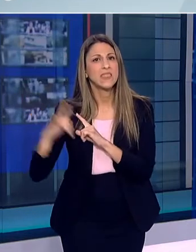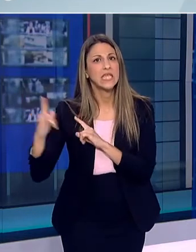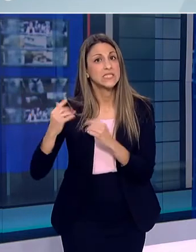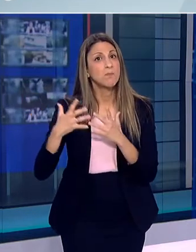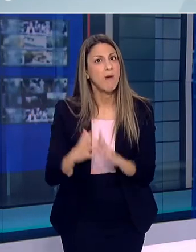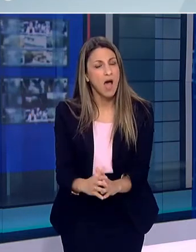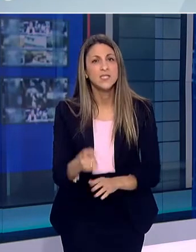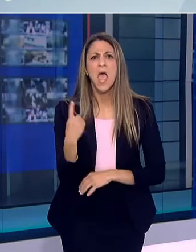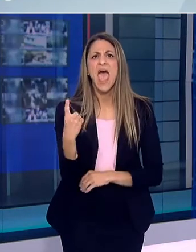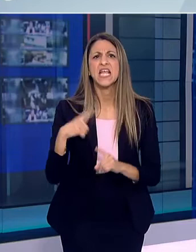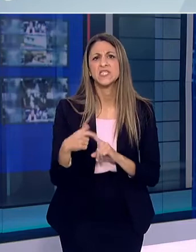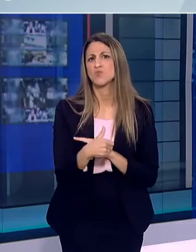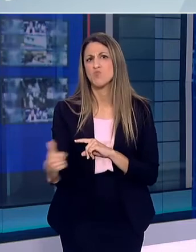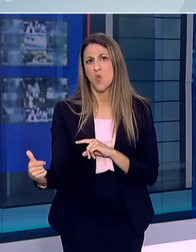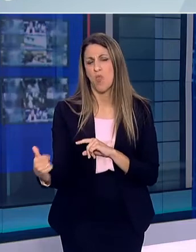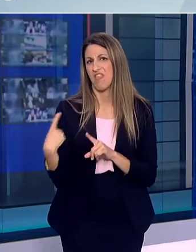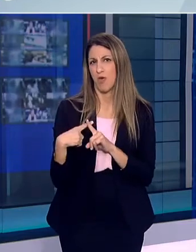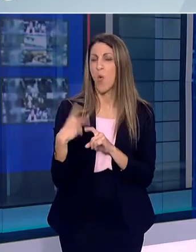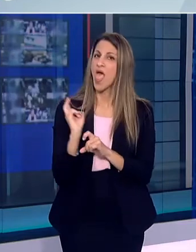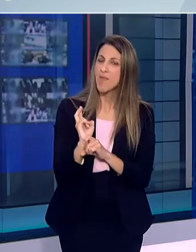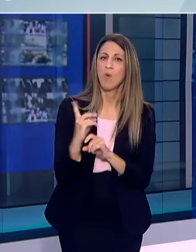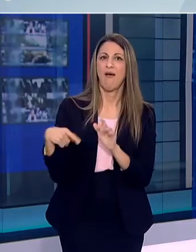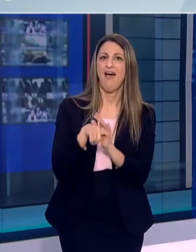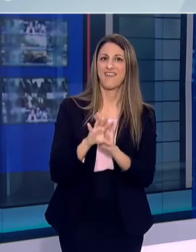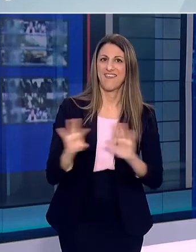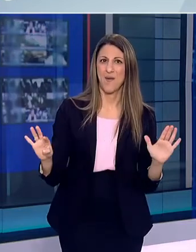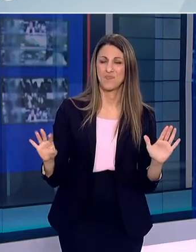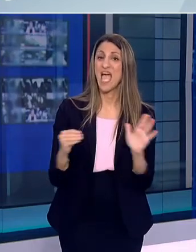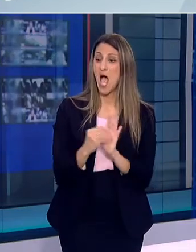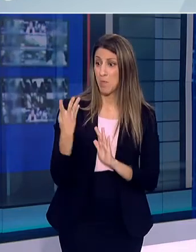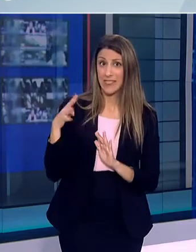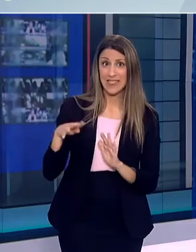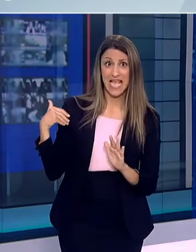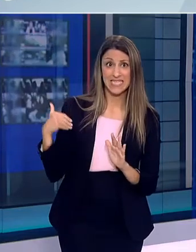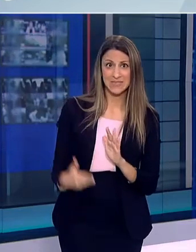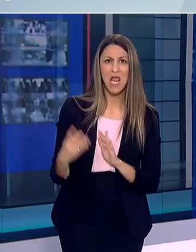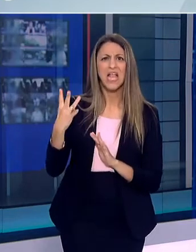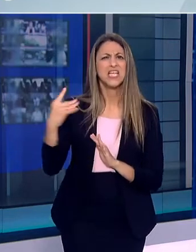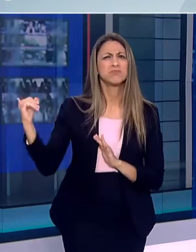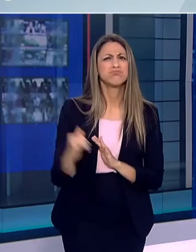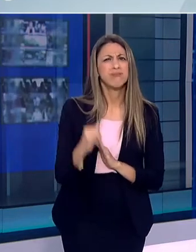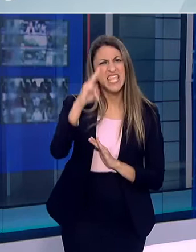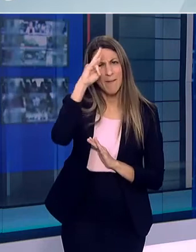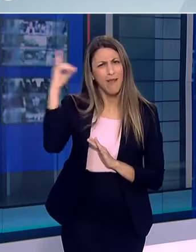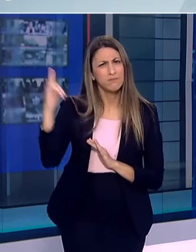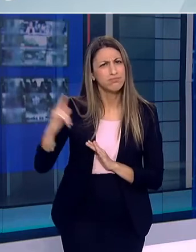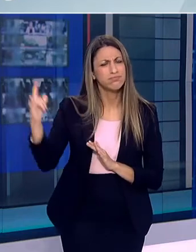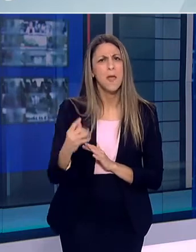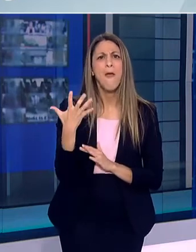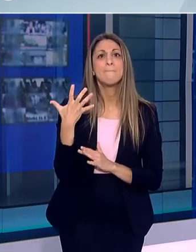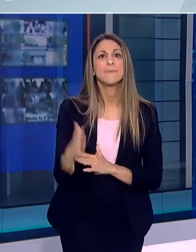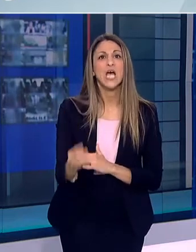και μόνο ένα τεστ βγήκε θετικό Μάλιστα τις τέσσερις τελευταίες ημέρες έχουν έρθει τρεις πτήσεις από Γερμανία με